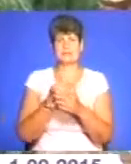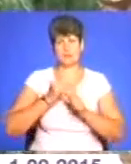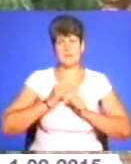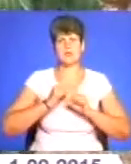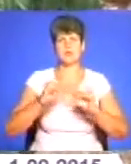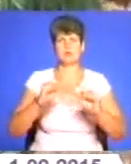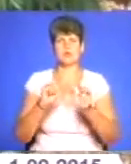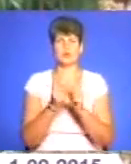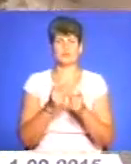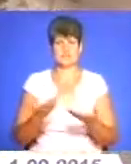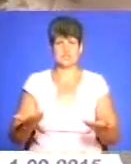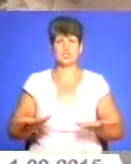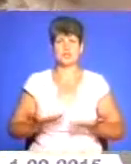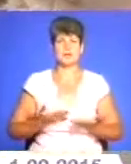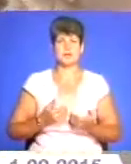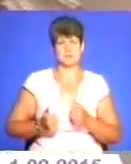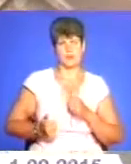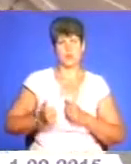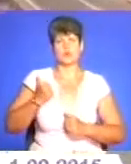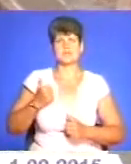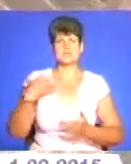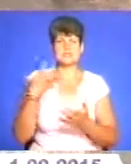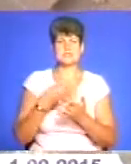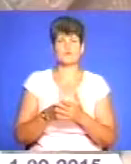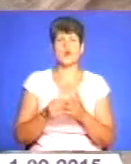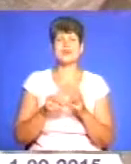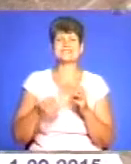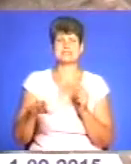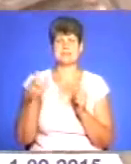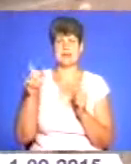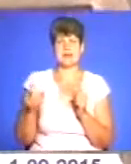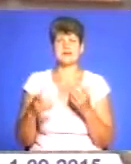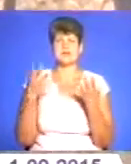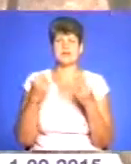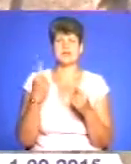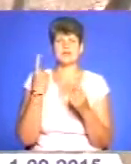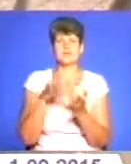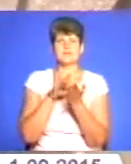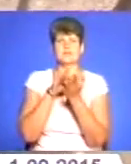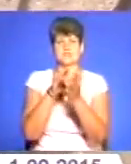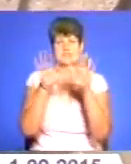боротьби за життя, приводом гордості за свого земляка, а також ще одним екскурсійним місцем. за перегляд!